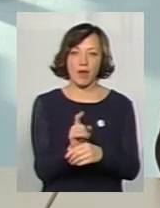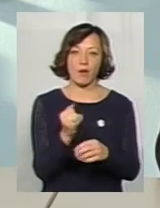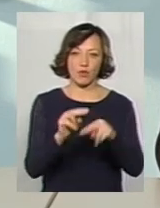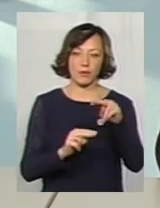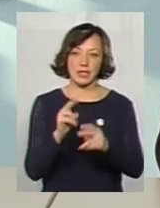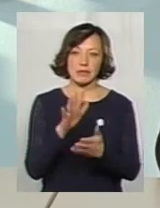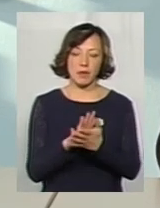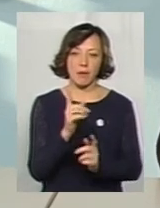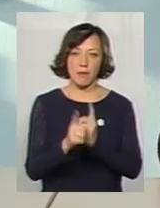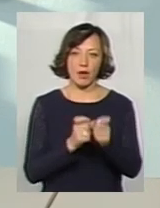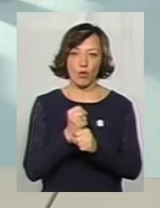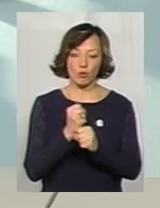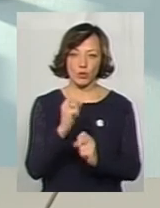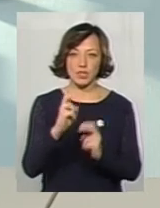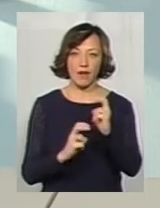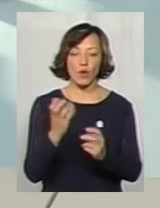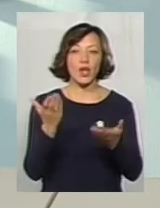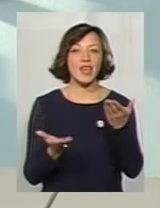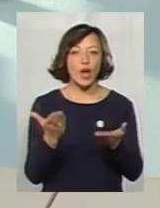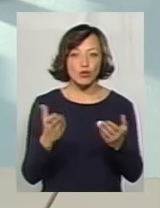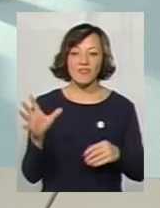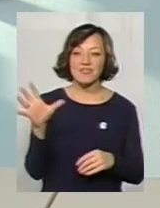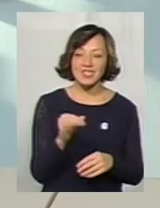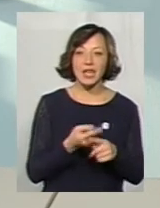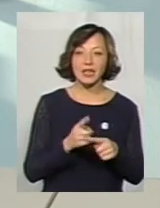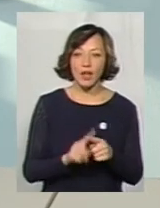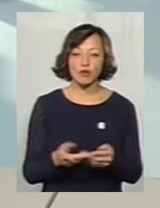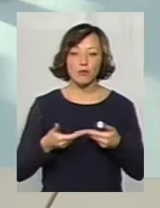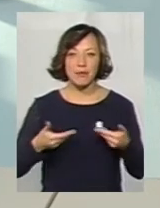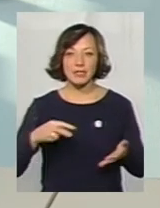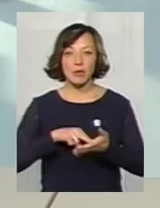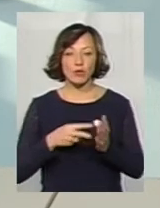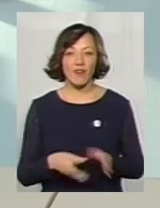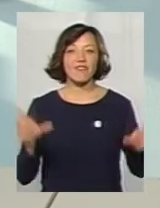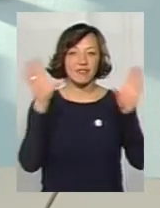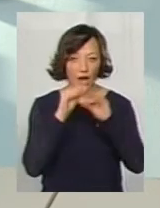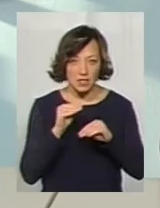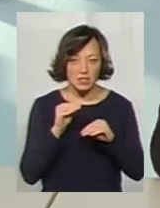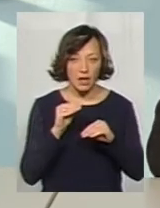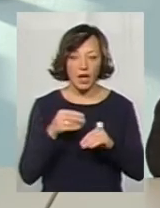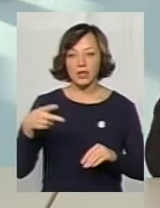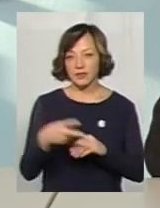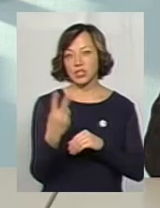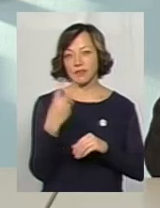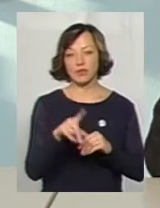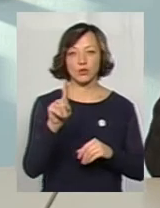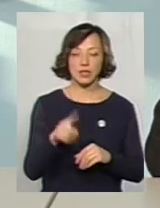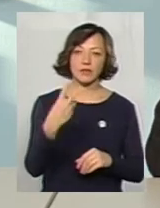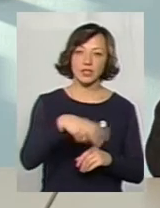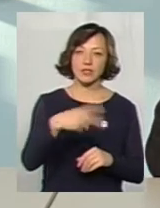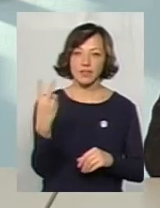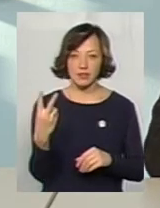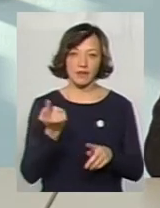сміттєпереробного заводу. Якщо все те, що ми собі запланували, вдасться, 2021-2022